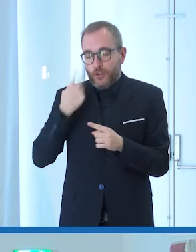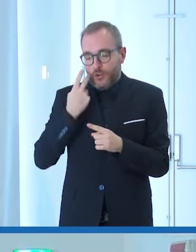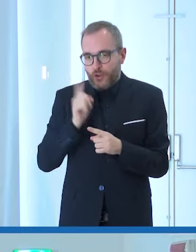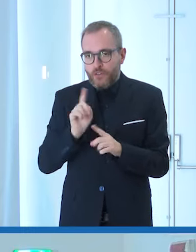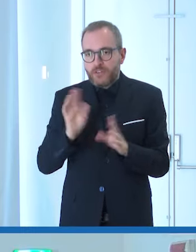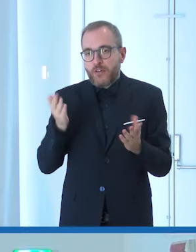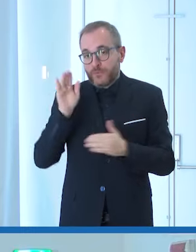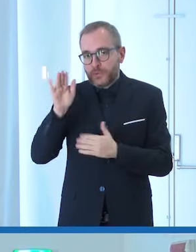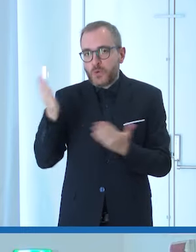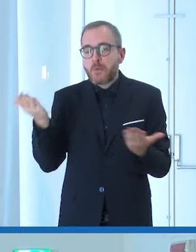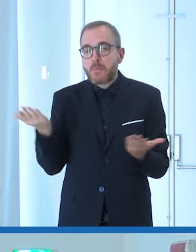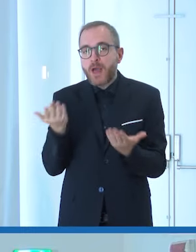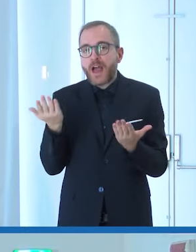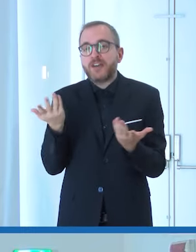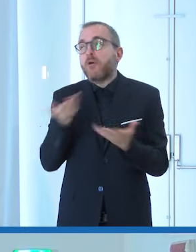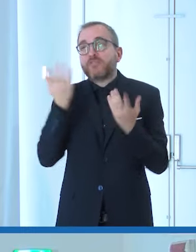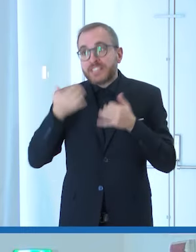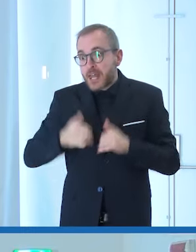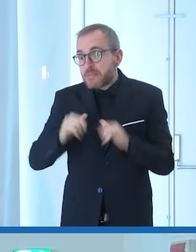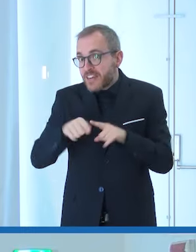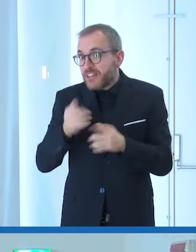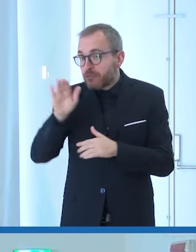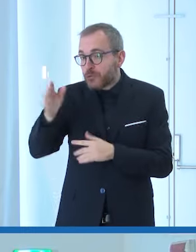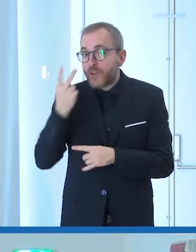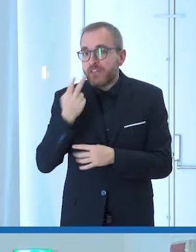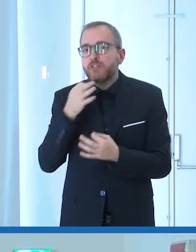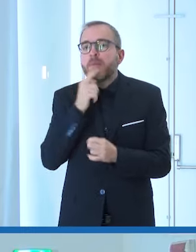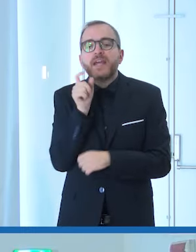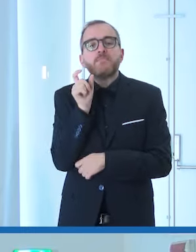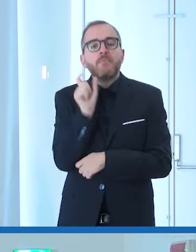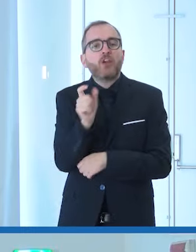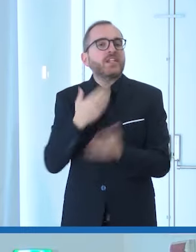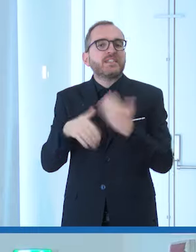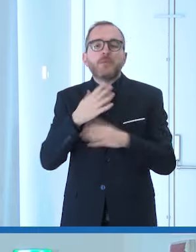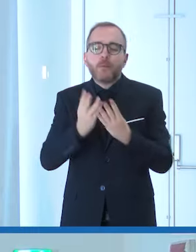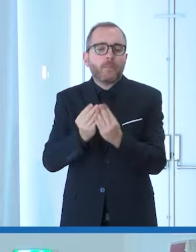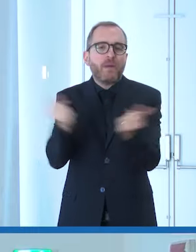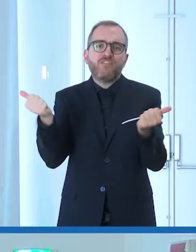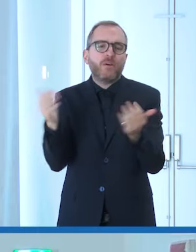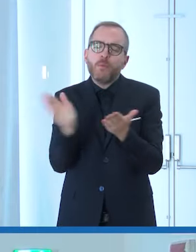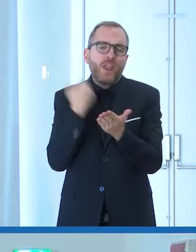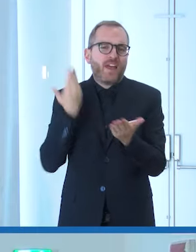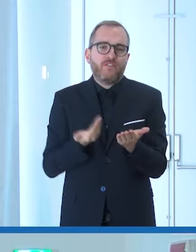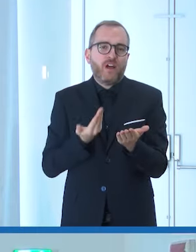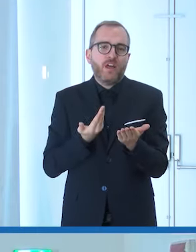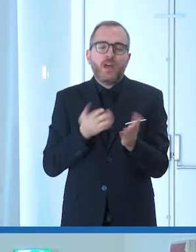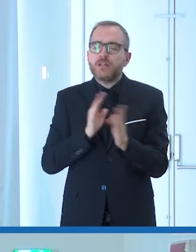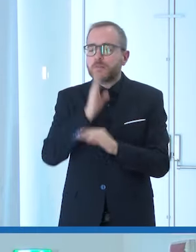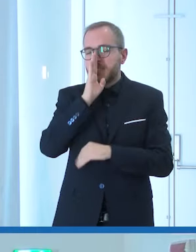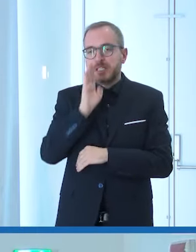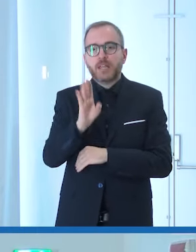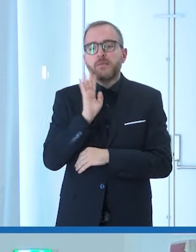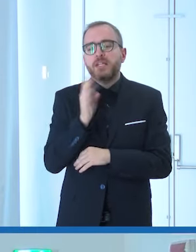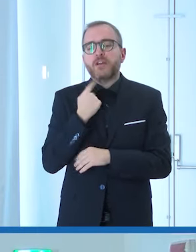forse neanche le mie figlie ma prima o poi toglieremo questo termine e riusciremo ad arrivare alla valorizzazione della